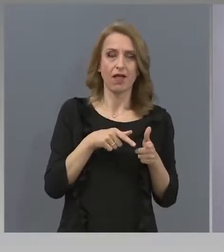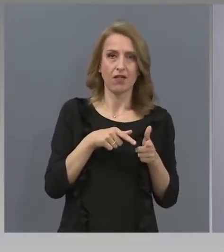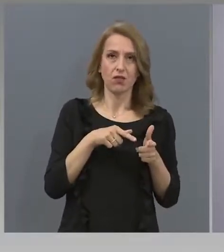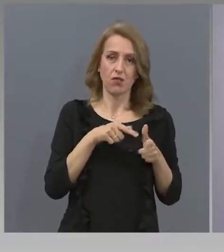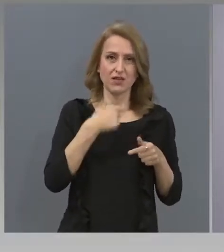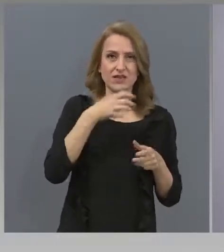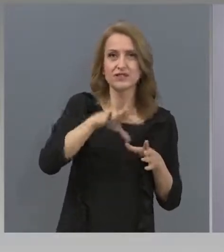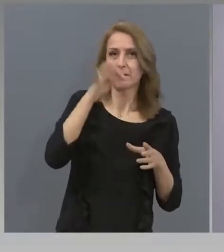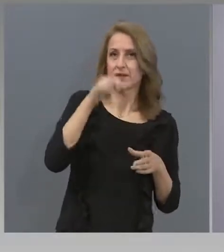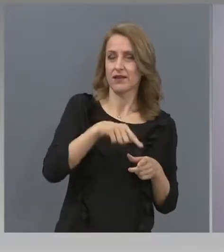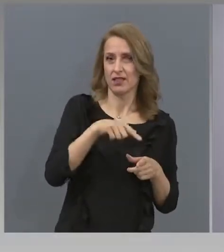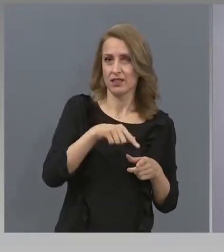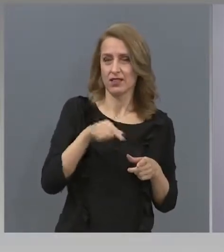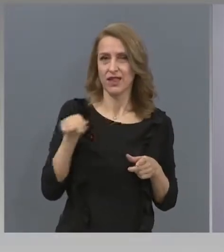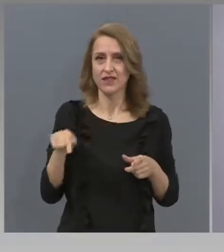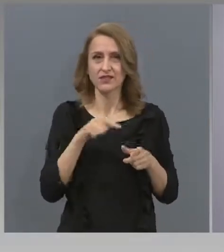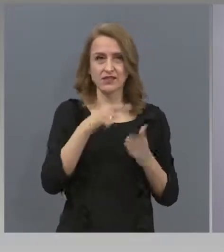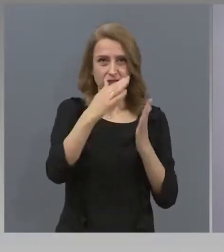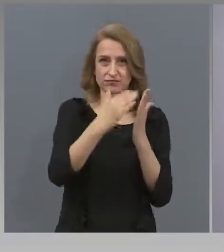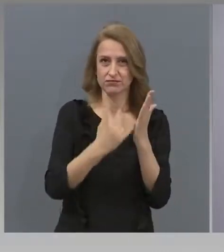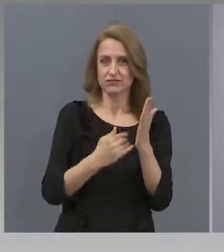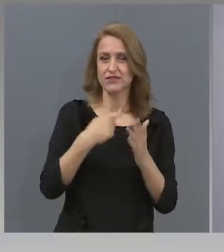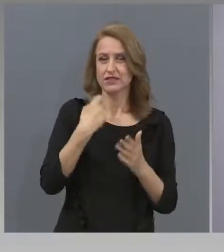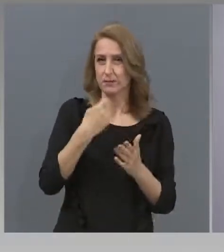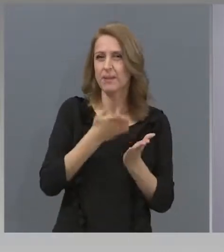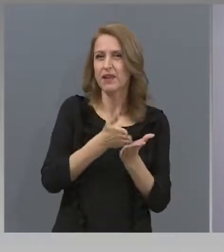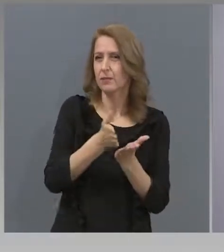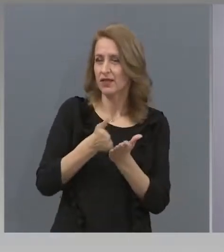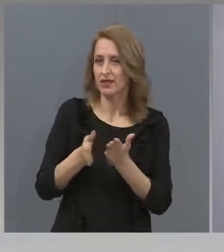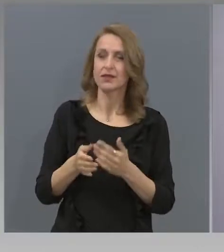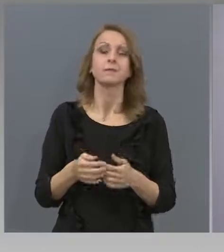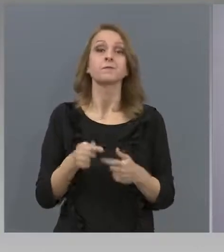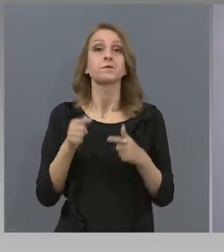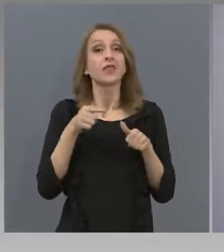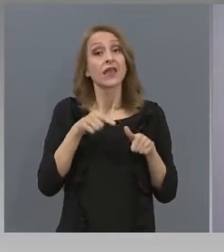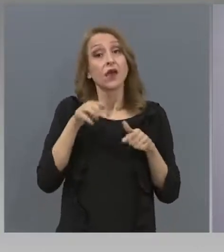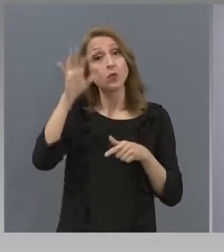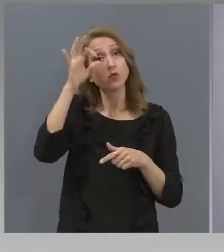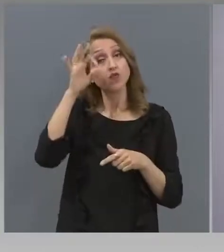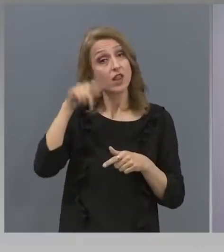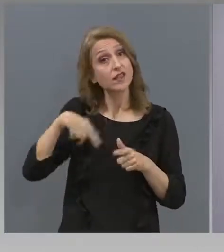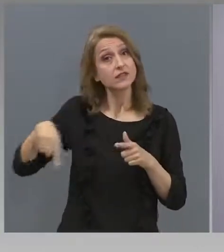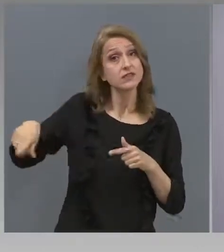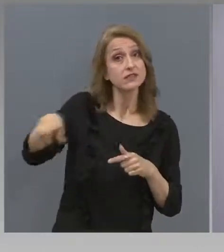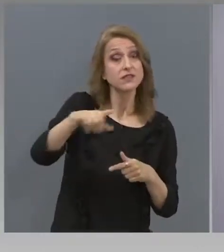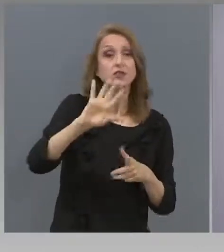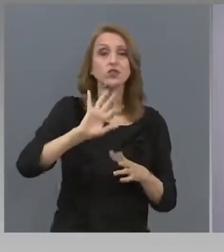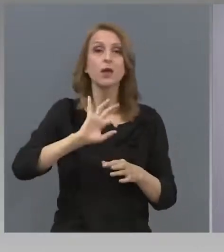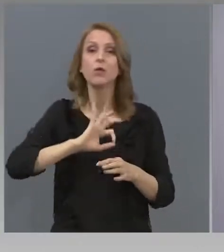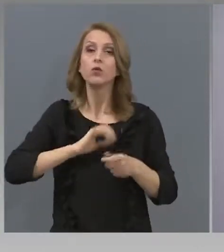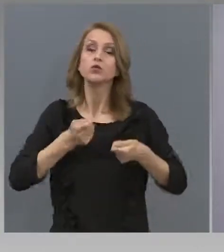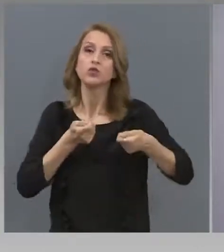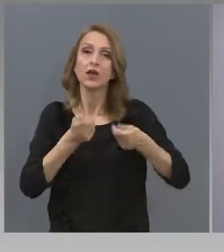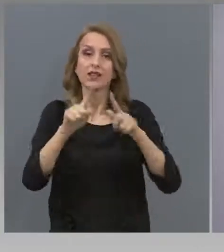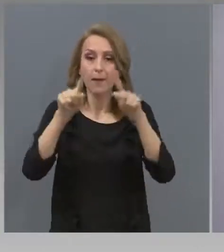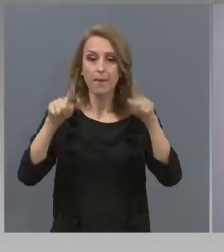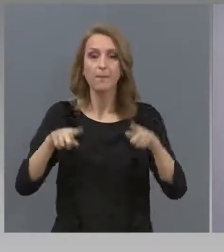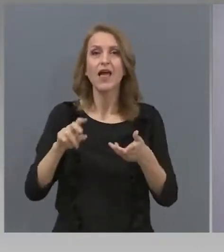Учениците ще бъдат уведомени със служена вилежка за допускане, която ще получат по електронен път до 29 май.